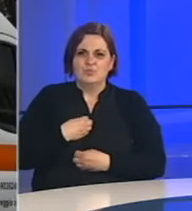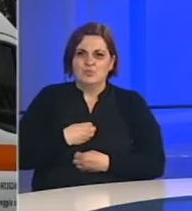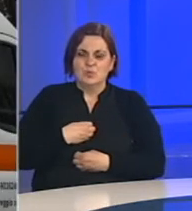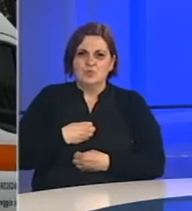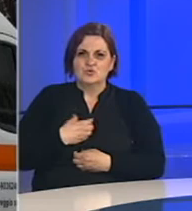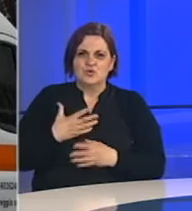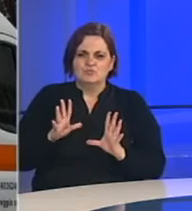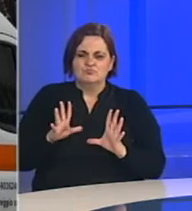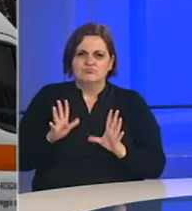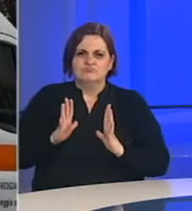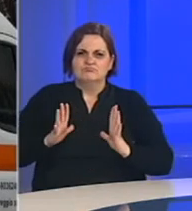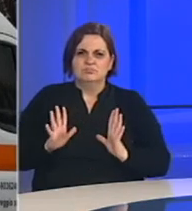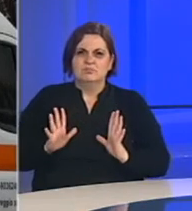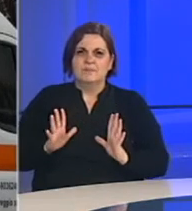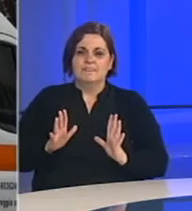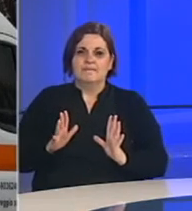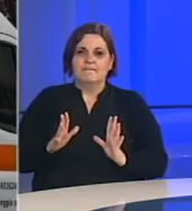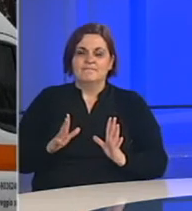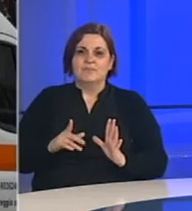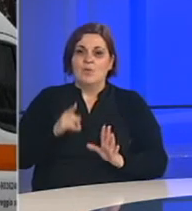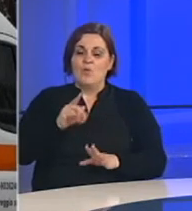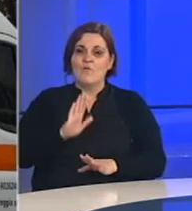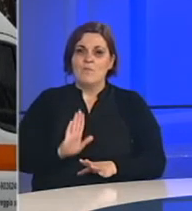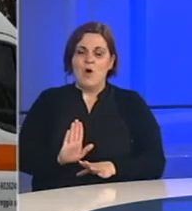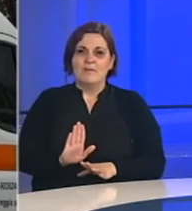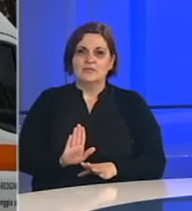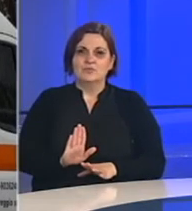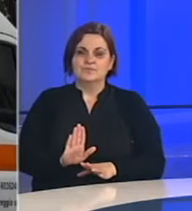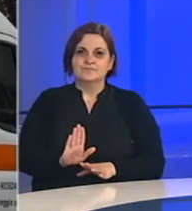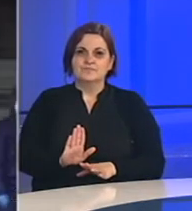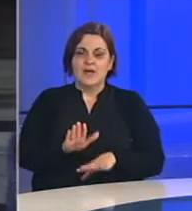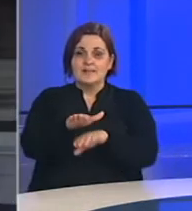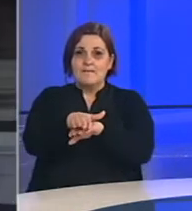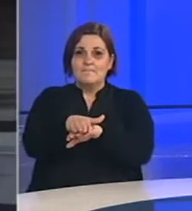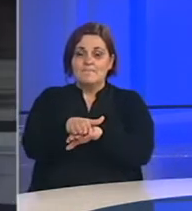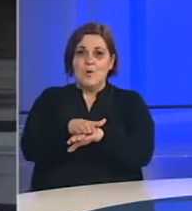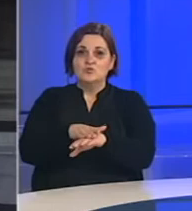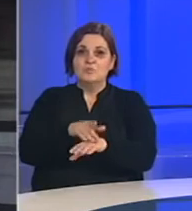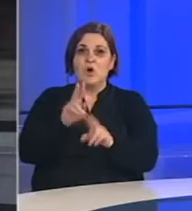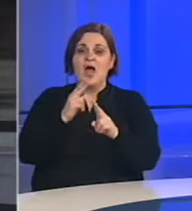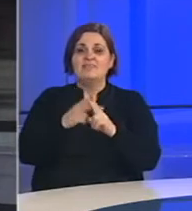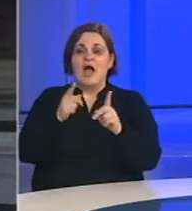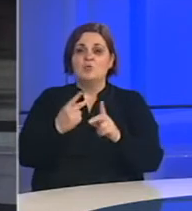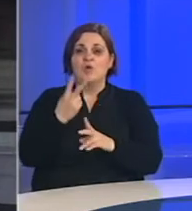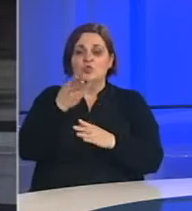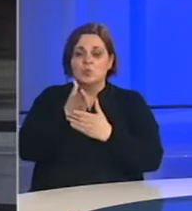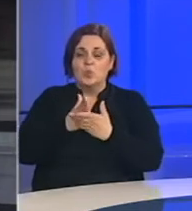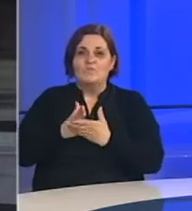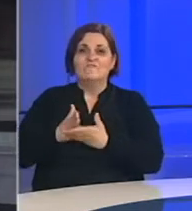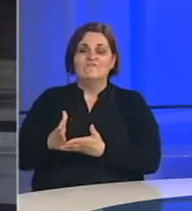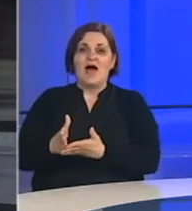i strašno. Mislim da u ovom trenutku kada počnemo takozvanu drugu fazu,